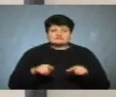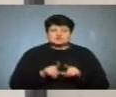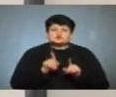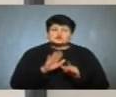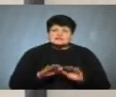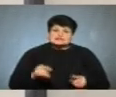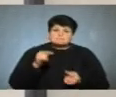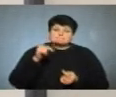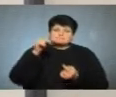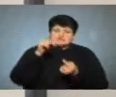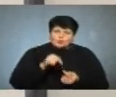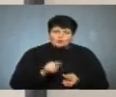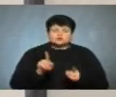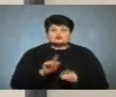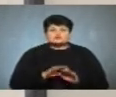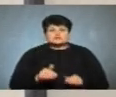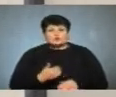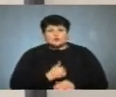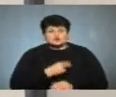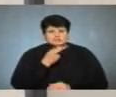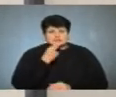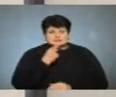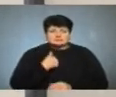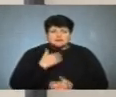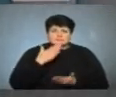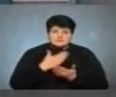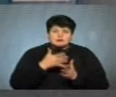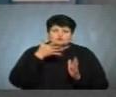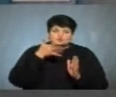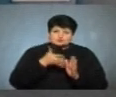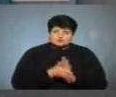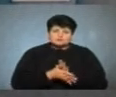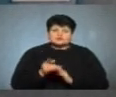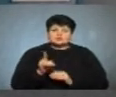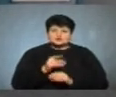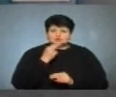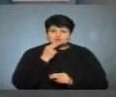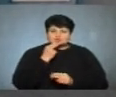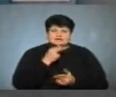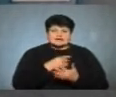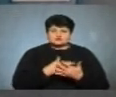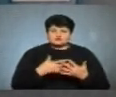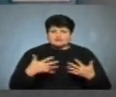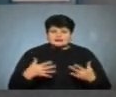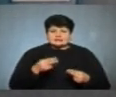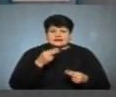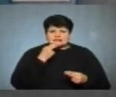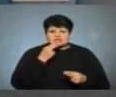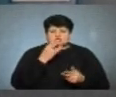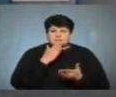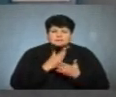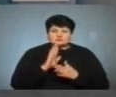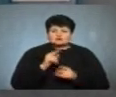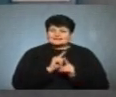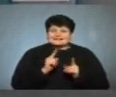підходить і що діти хочуть їсти. Адже ми маємо розуміти, що продукти харчування, їжа не тільки мають бути